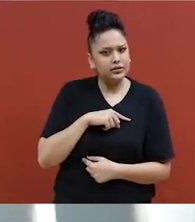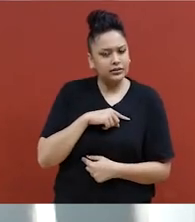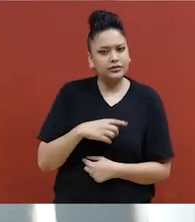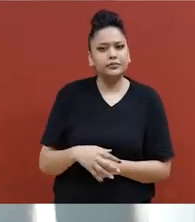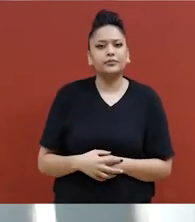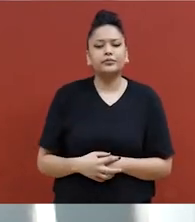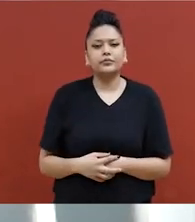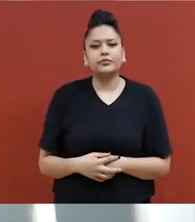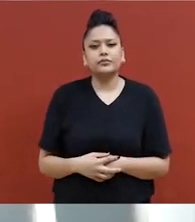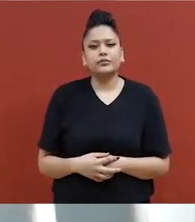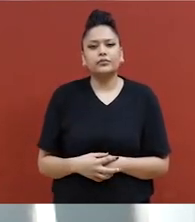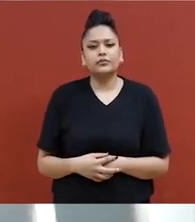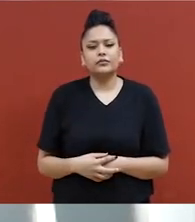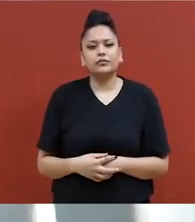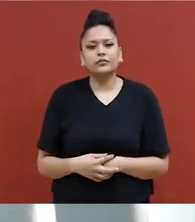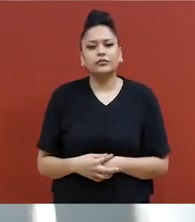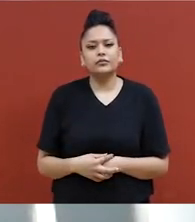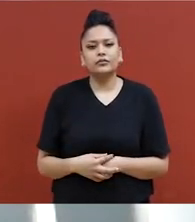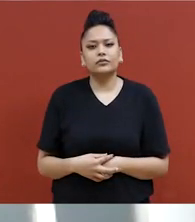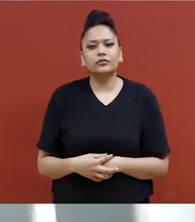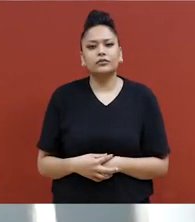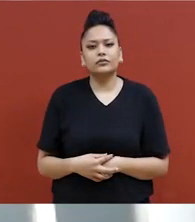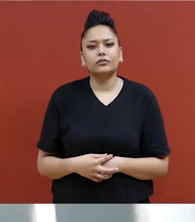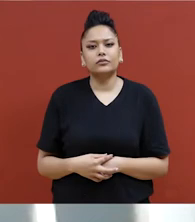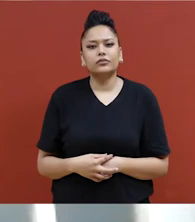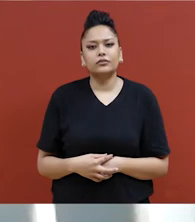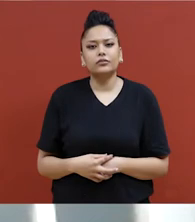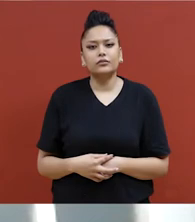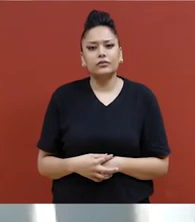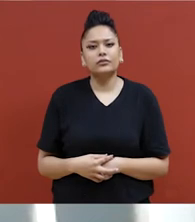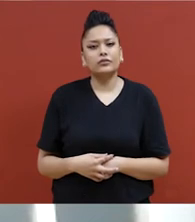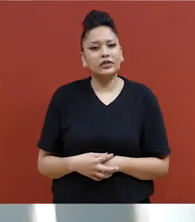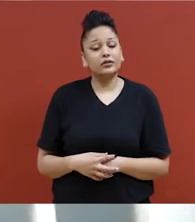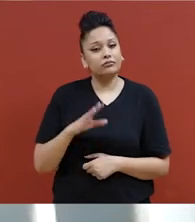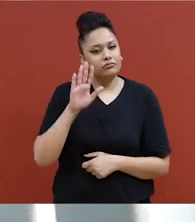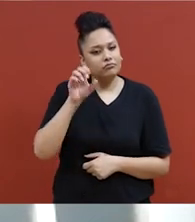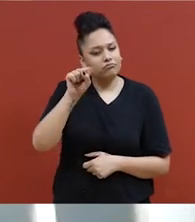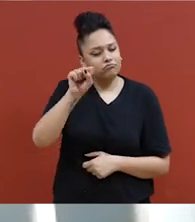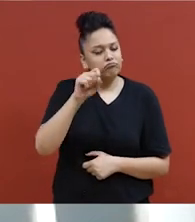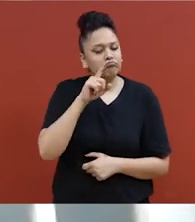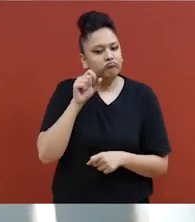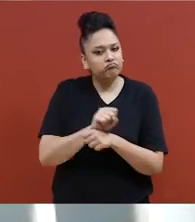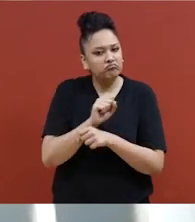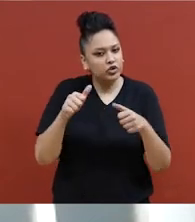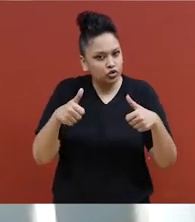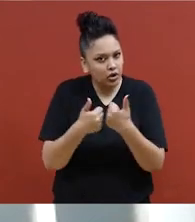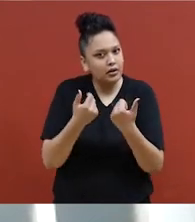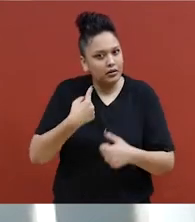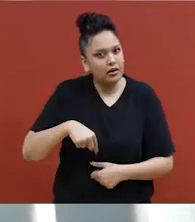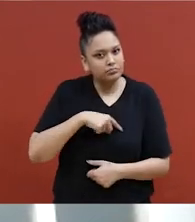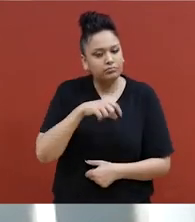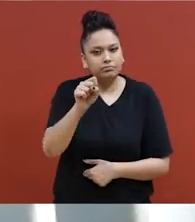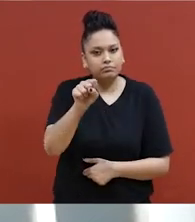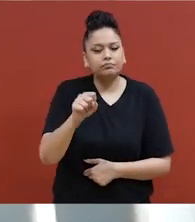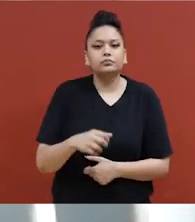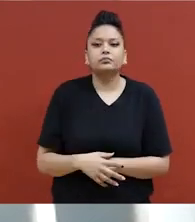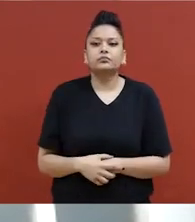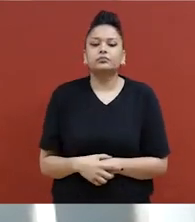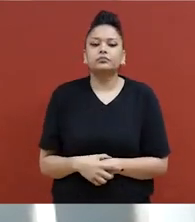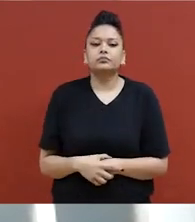ça peut être un défi quand on vit dans un environnement où le handicap fait partie de la vie, pour moi en tout cas.